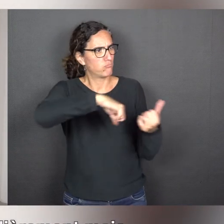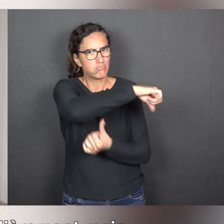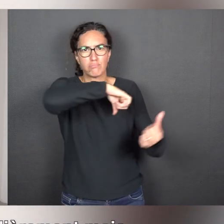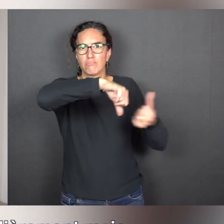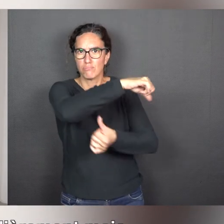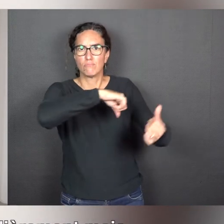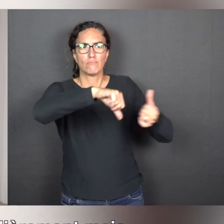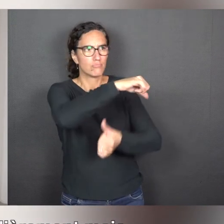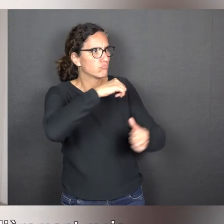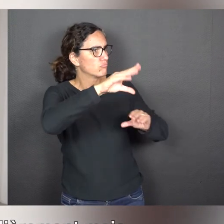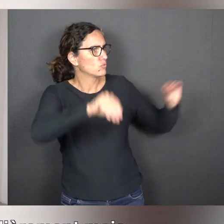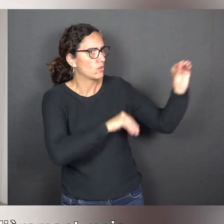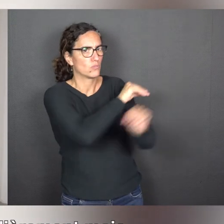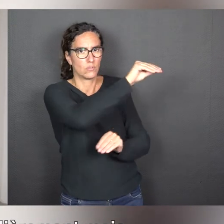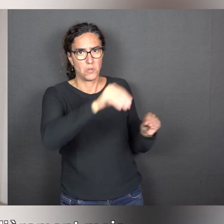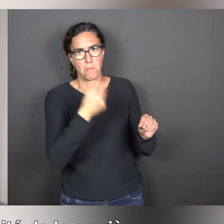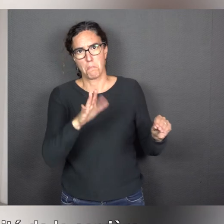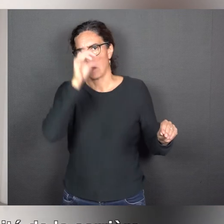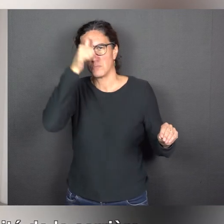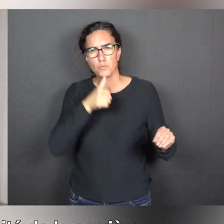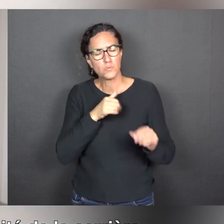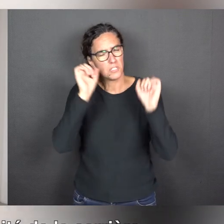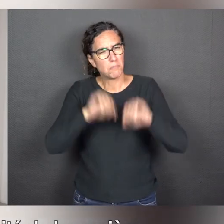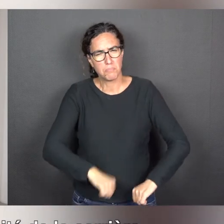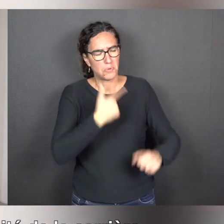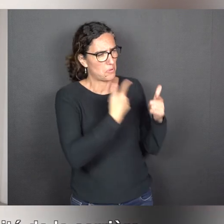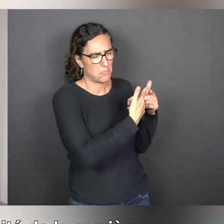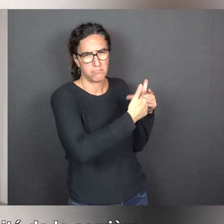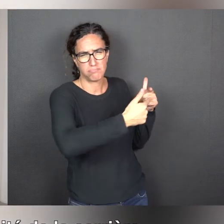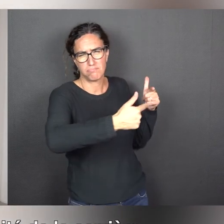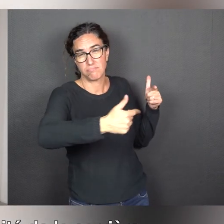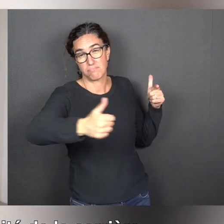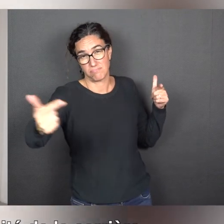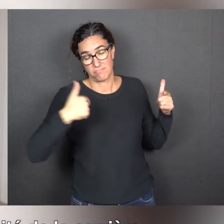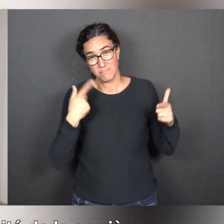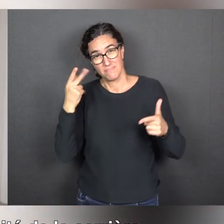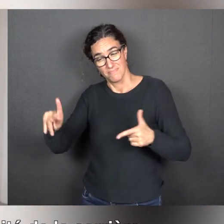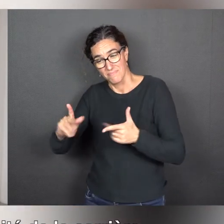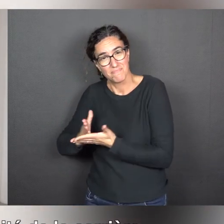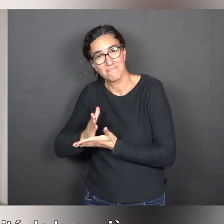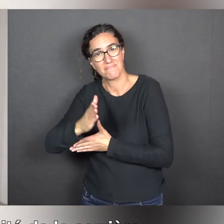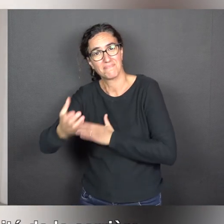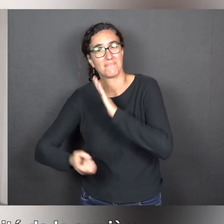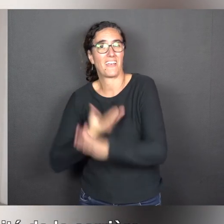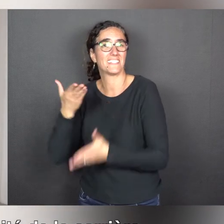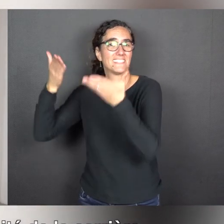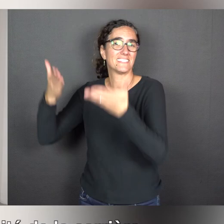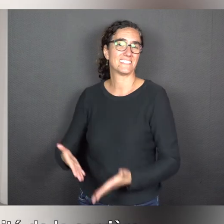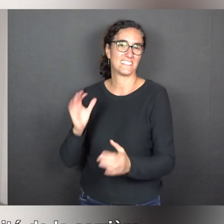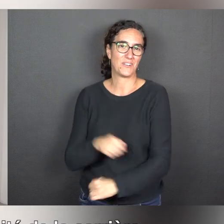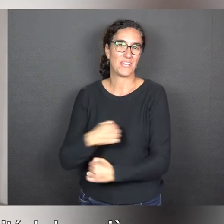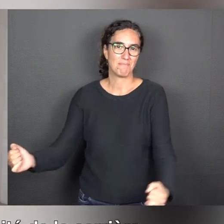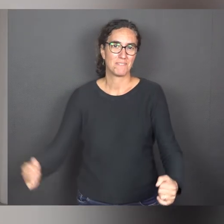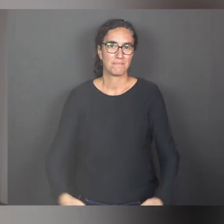mais il y a vraiment la possibilité au musée de couvrir l'intégralité et toute la diversité de la carrière de cet artiste